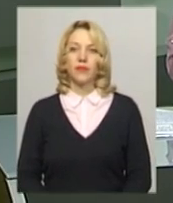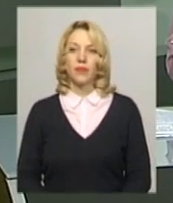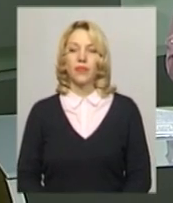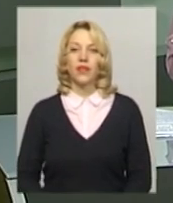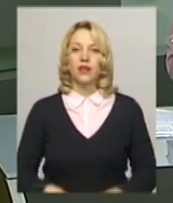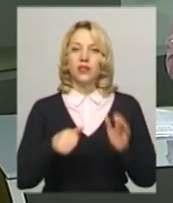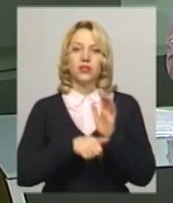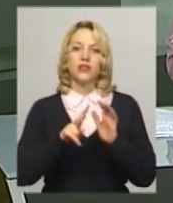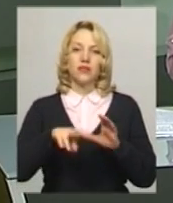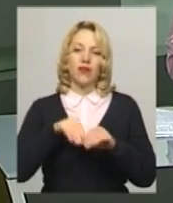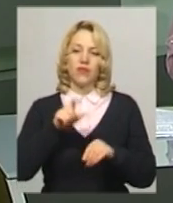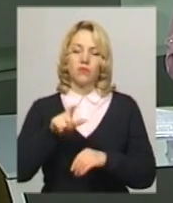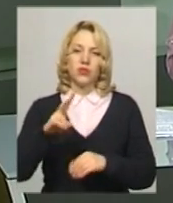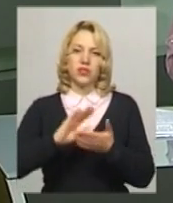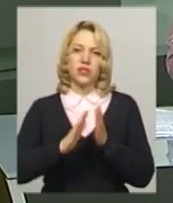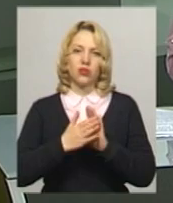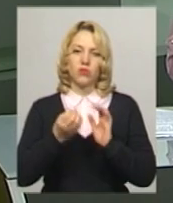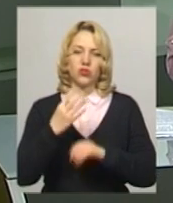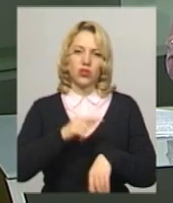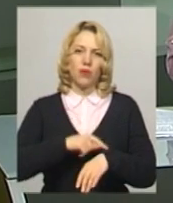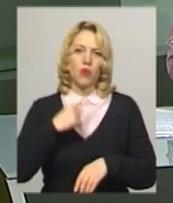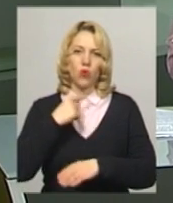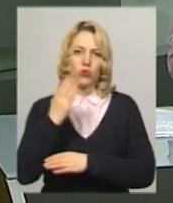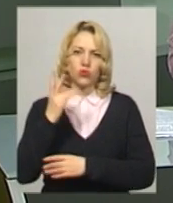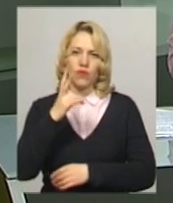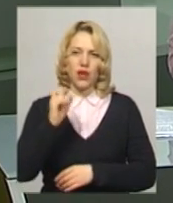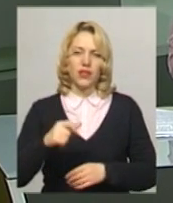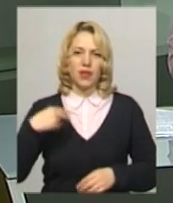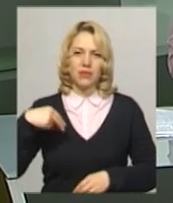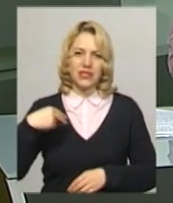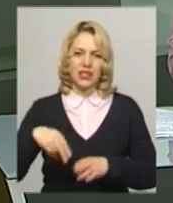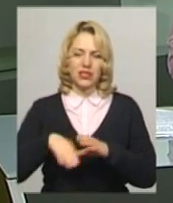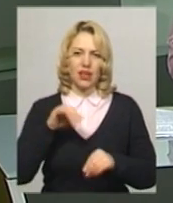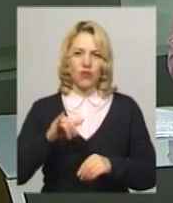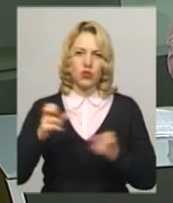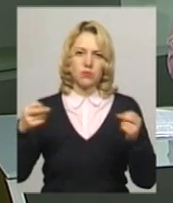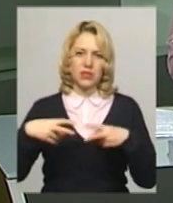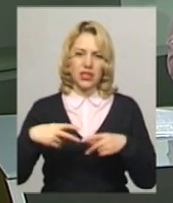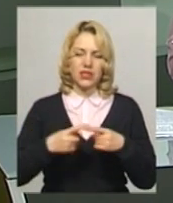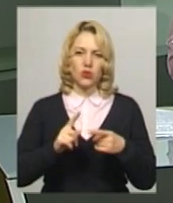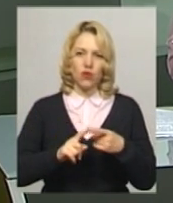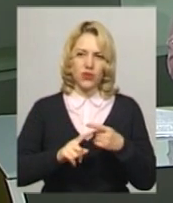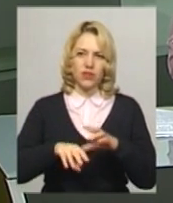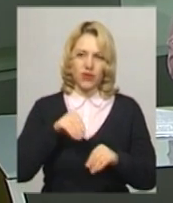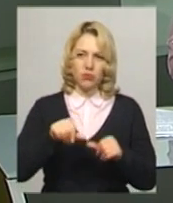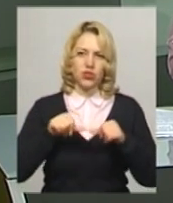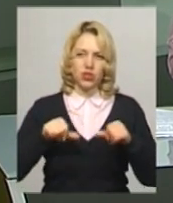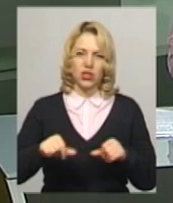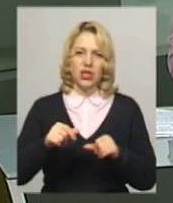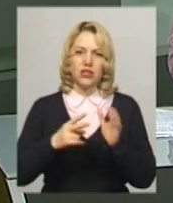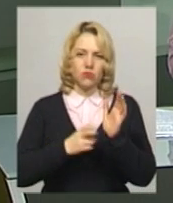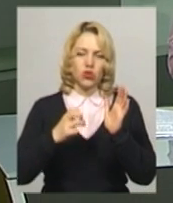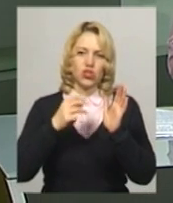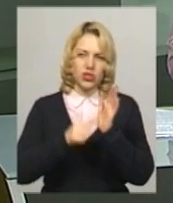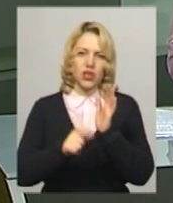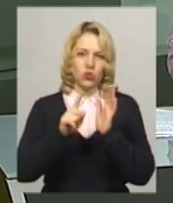62 виборці станом на 14-ту годину проголосували на президентських виборах у спеціалізованій виборчій дільниці номер 681